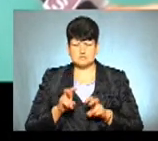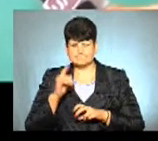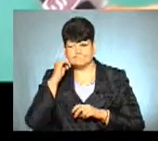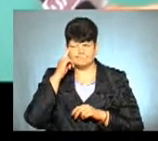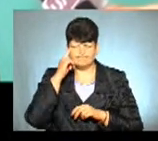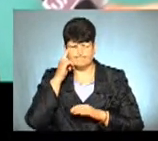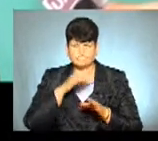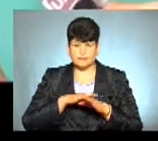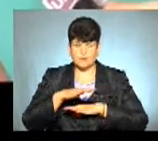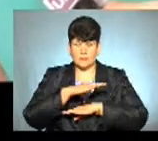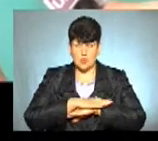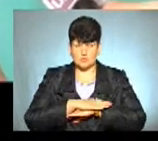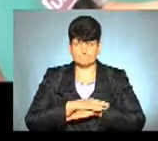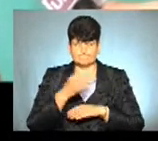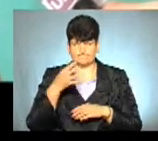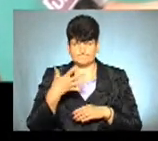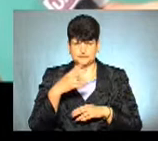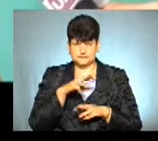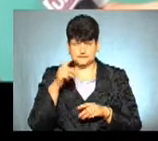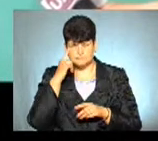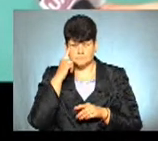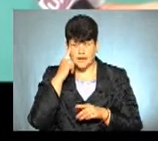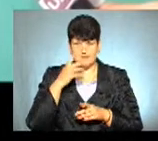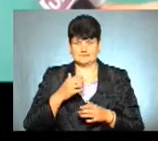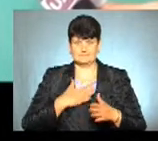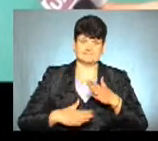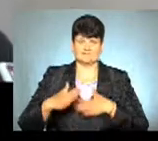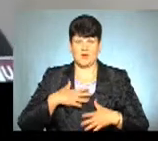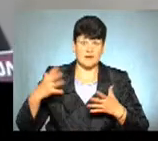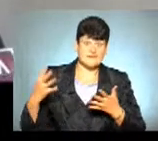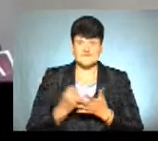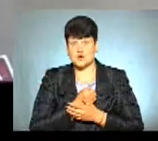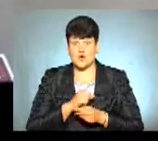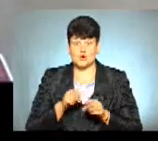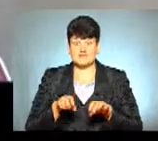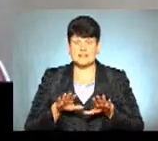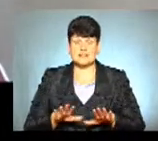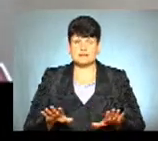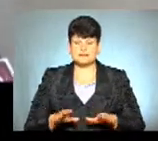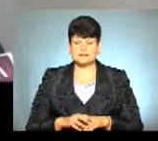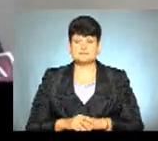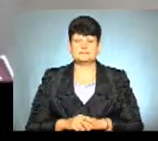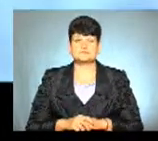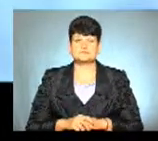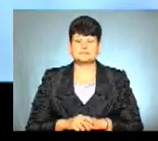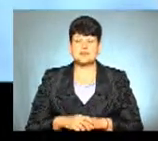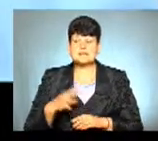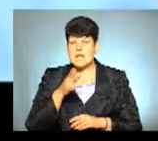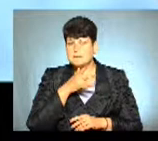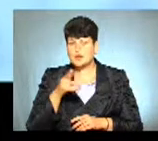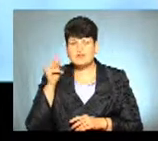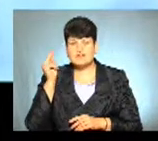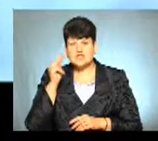важкою задачою і дуже таку тріумфував, коли він її розв'язав. За період навчання у